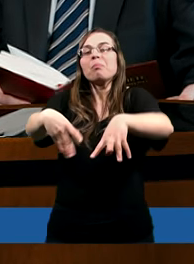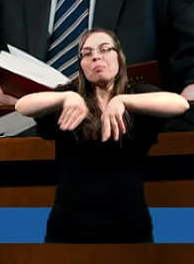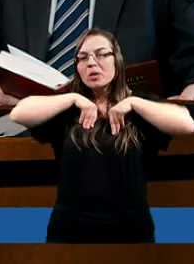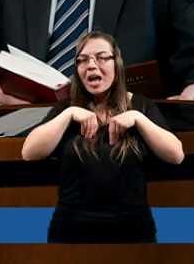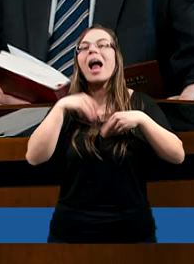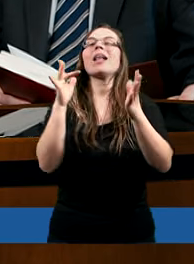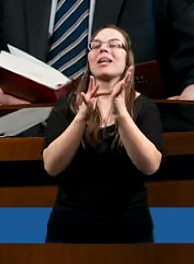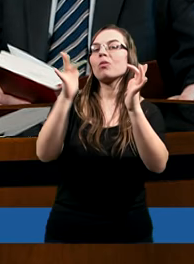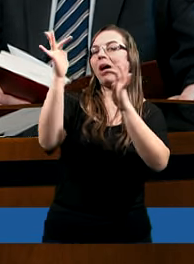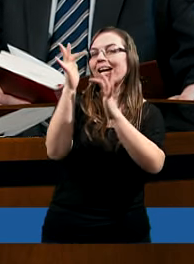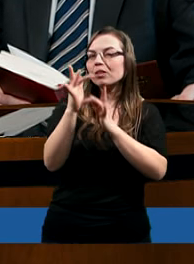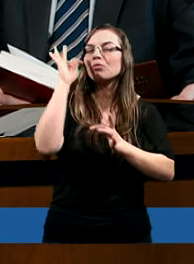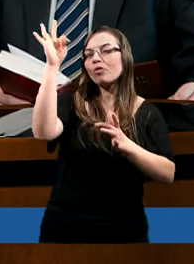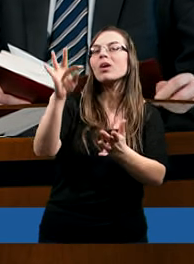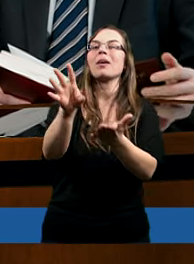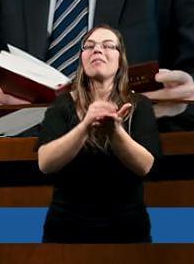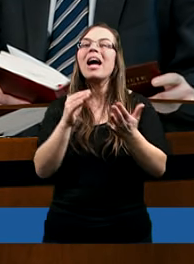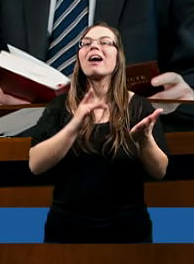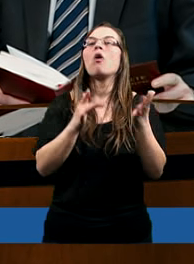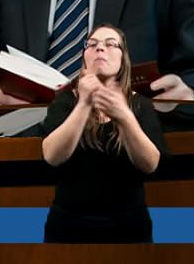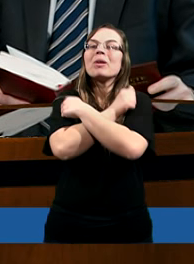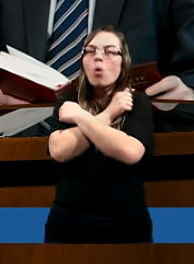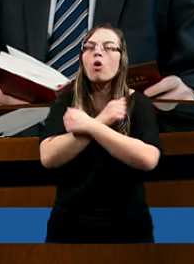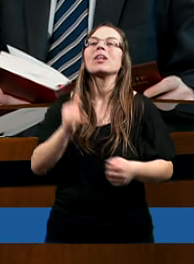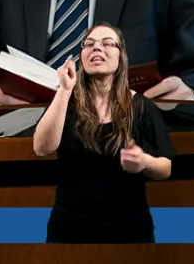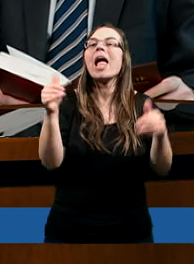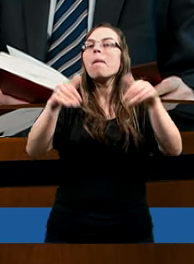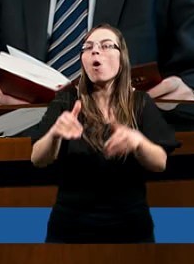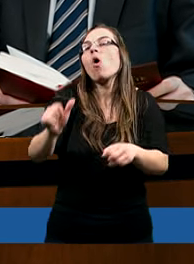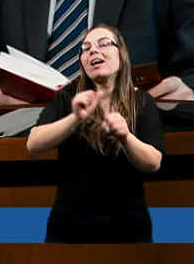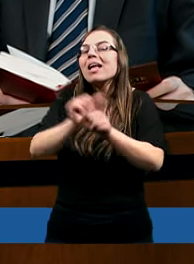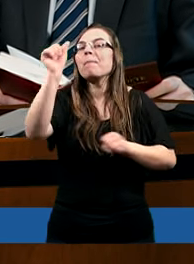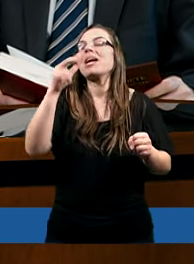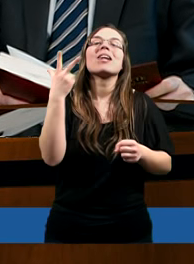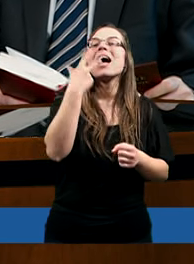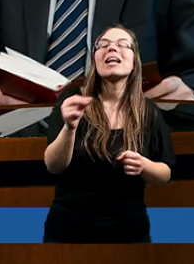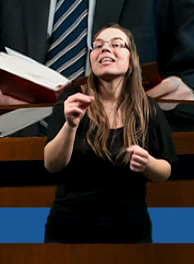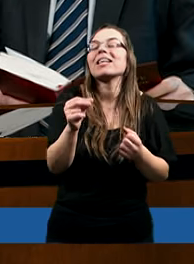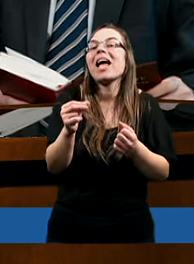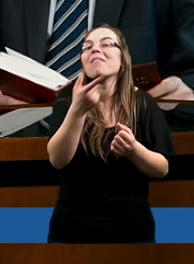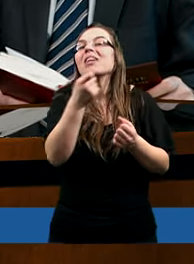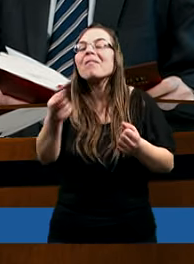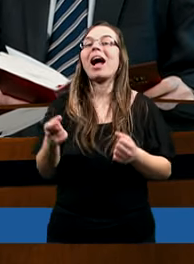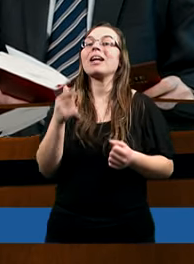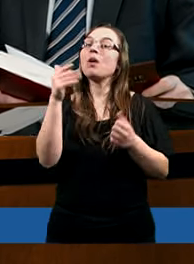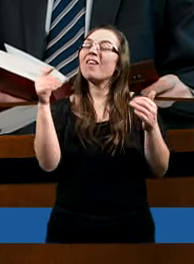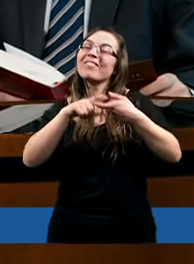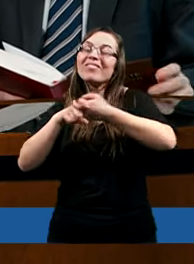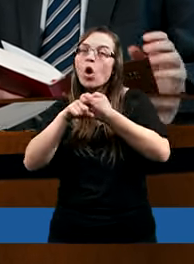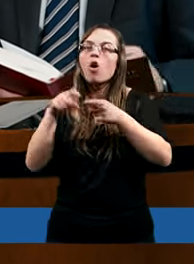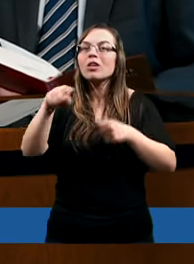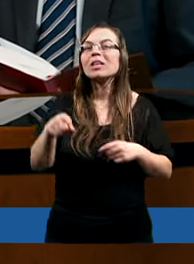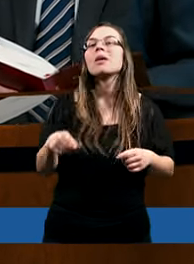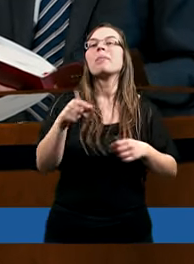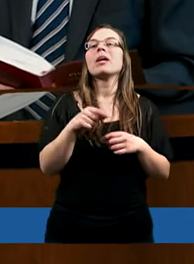Jezusa Chrystusa, mogli być nie Żydami. W związku z tym jest